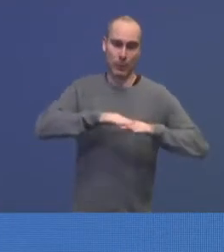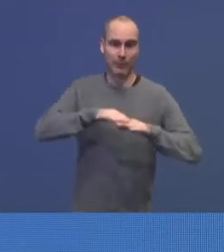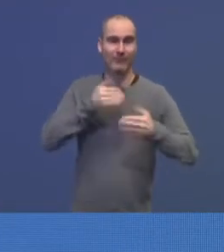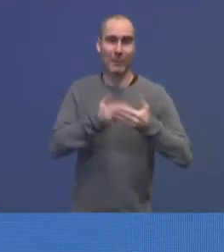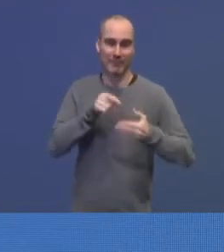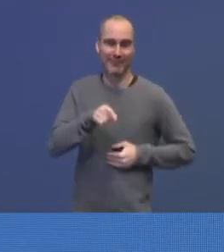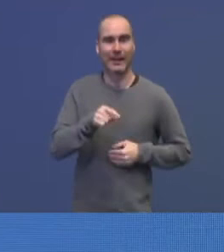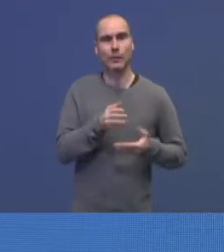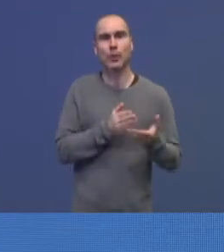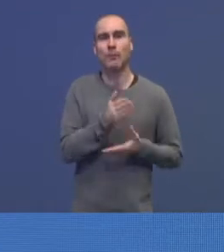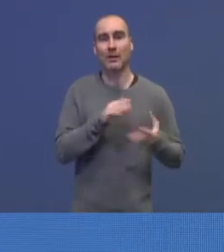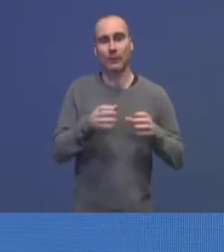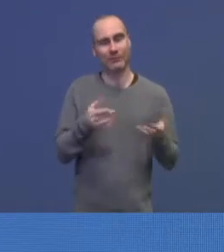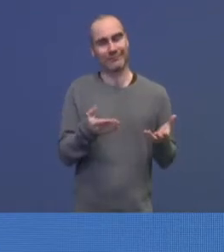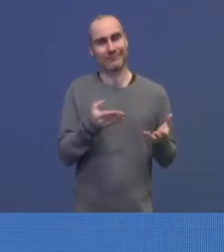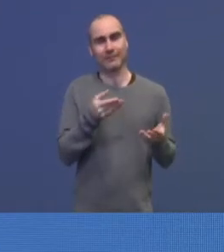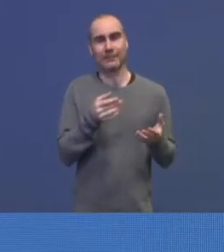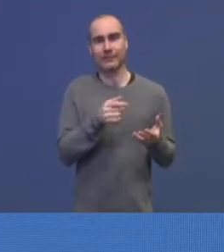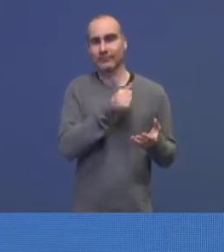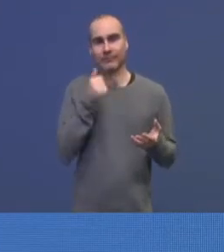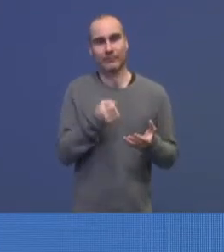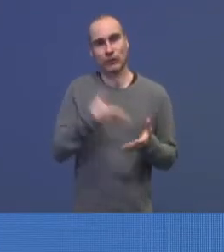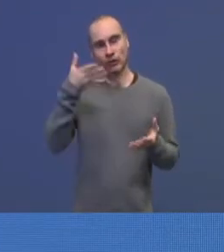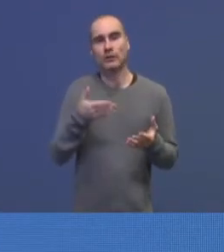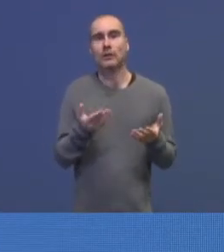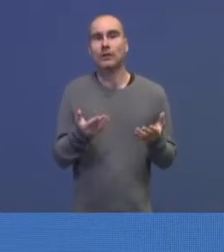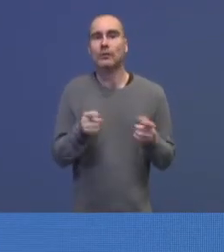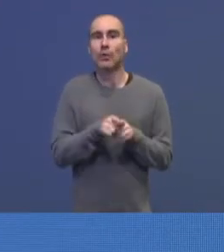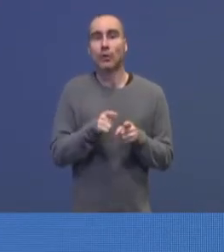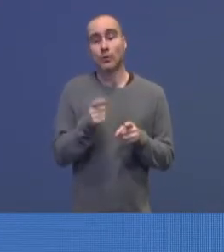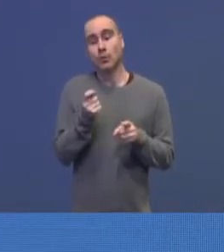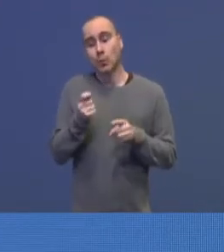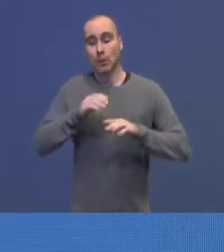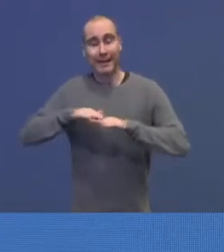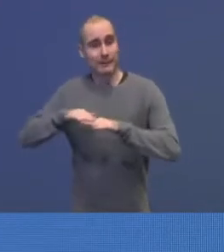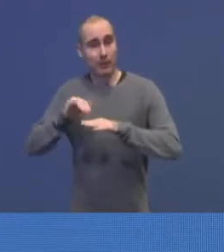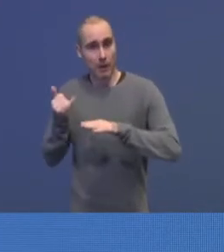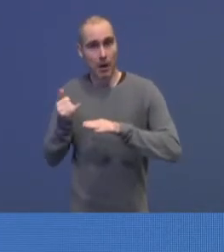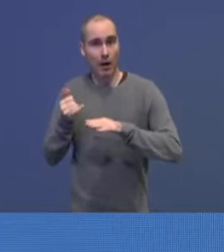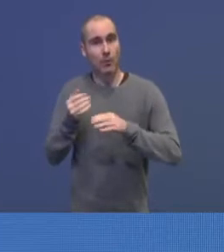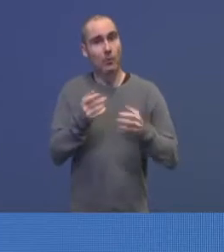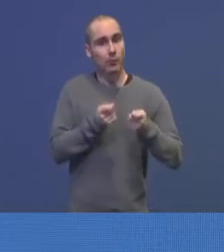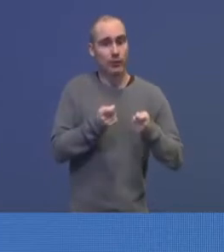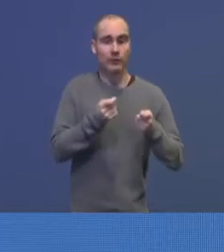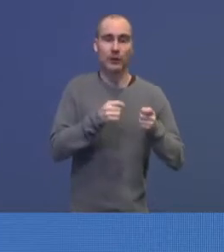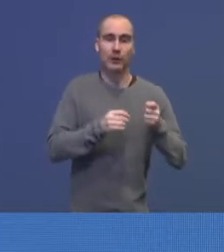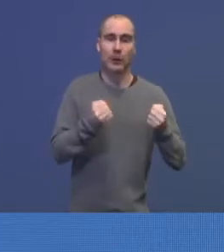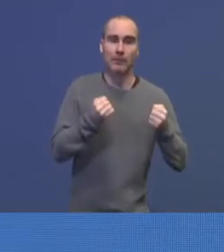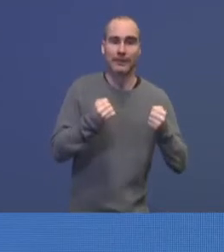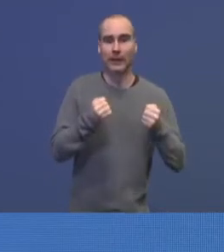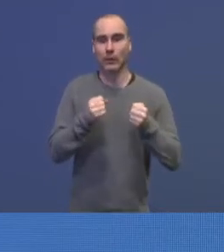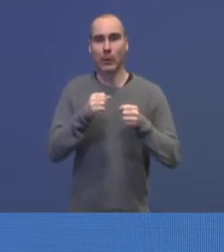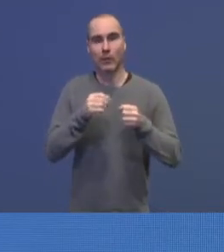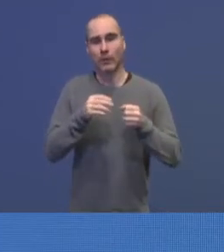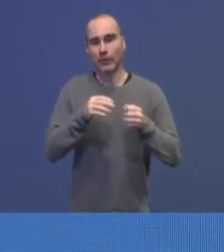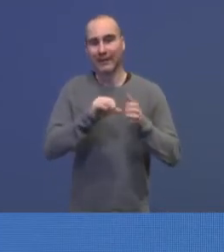situasjon, så ville det ha vært veldig, veldig kostbart. Så selv om det har vært noe beredskap på mottakskapasitet og registrering av flyktinger, så har